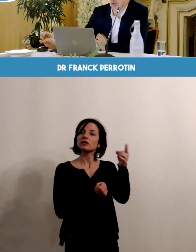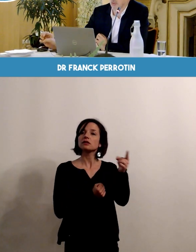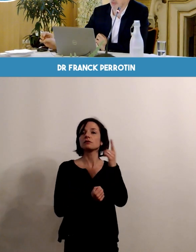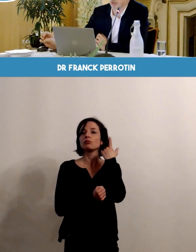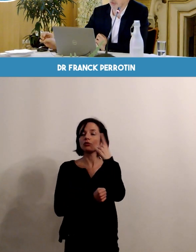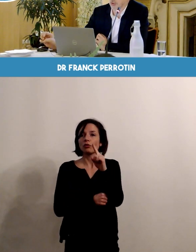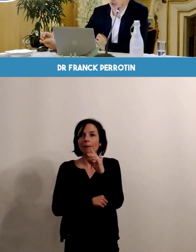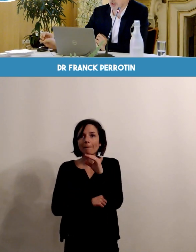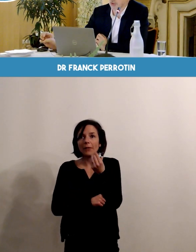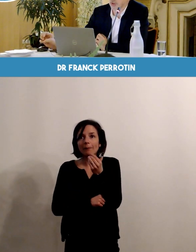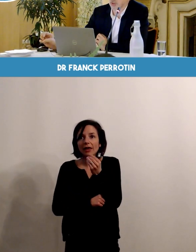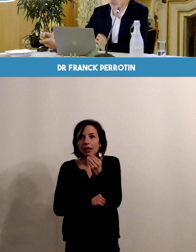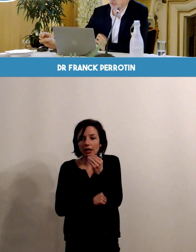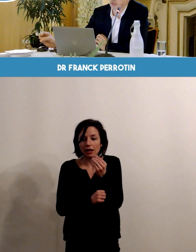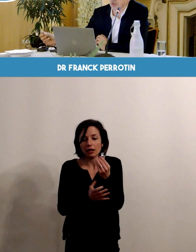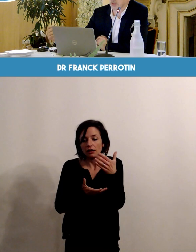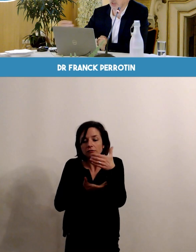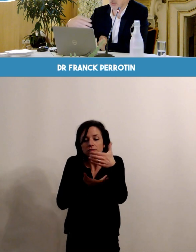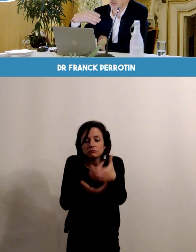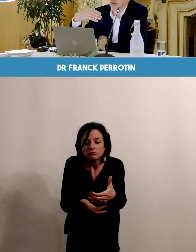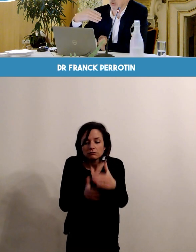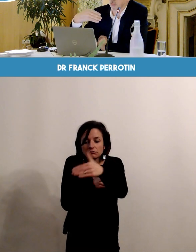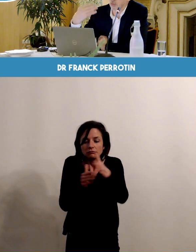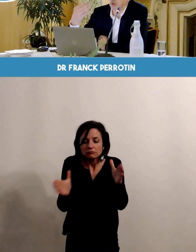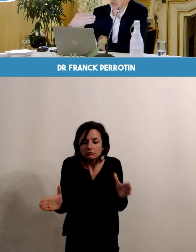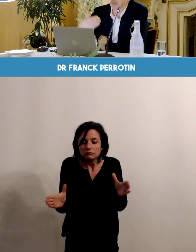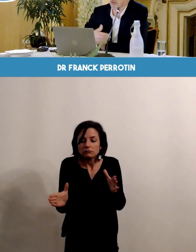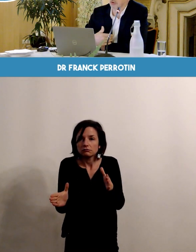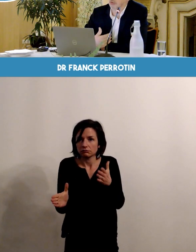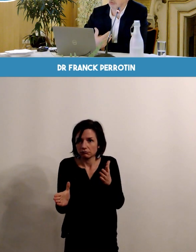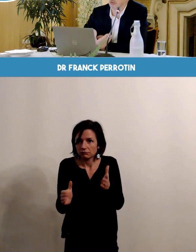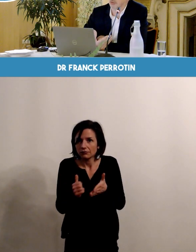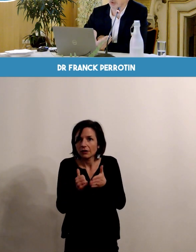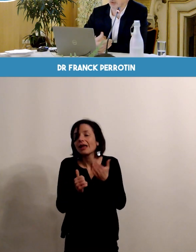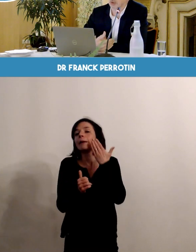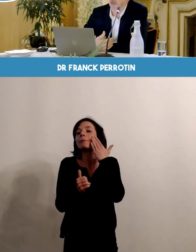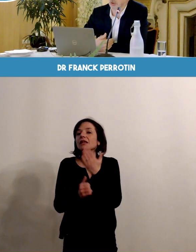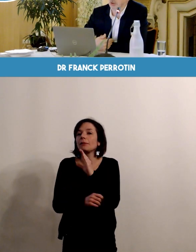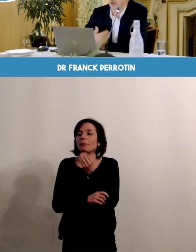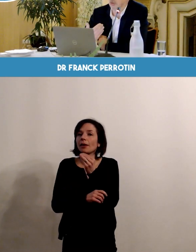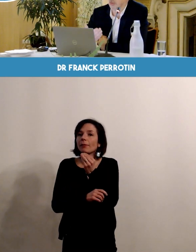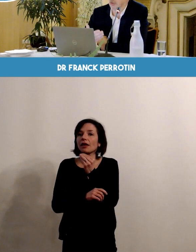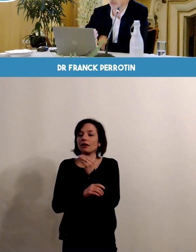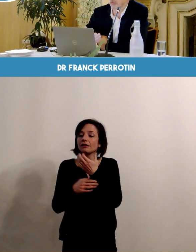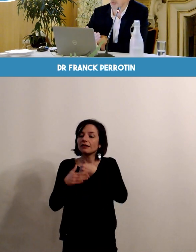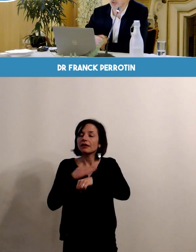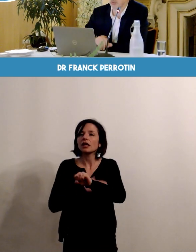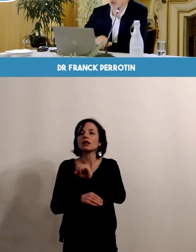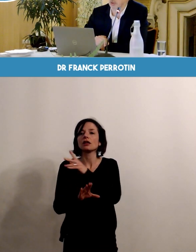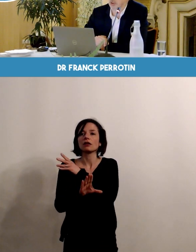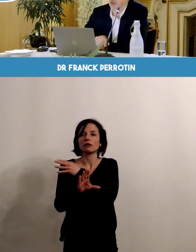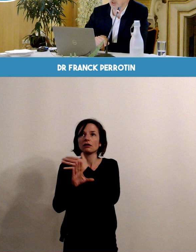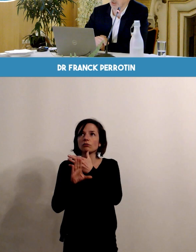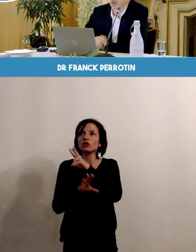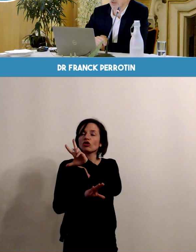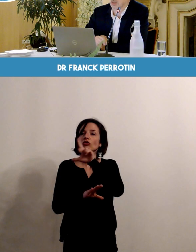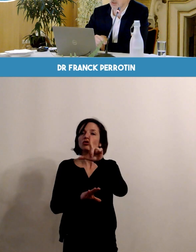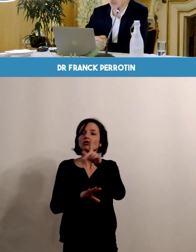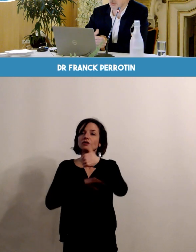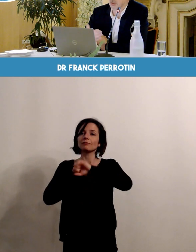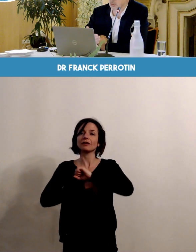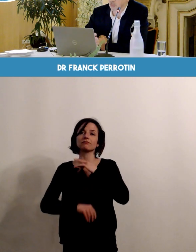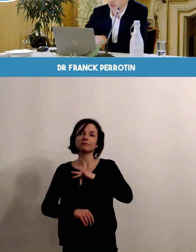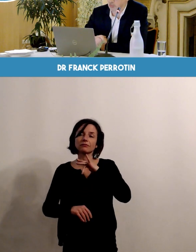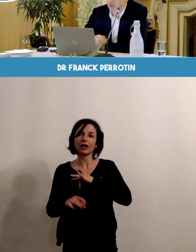néonatologie qui peut prendre en charge des enfants qui naissent au-delà de 32 semaines d'aménorrhée. Alors, 32 semaines d